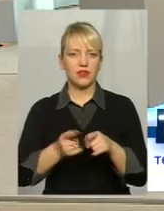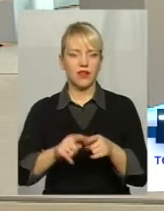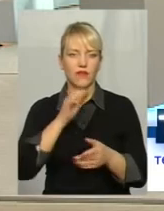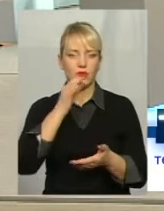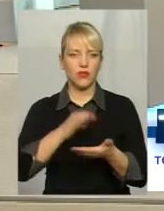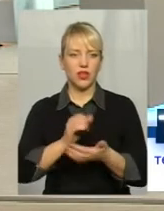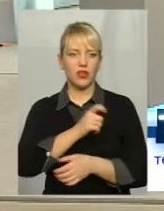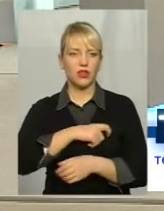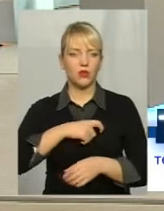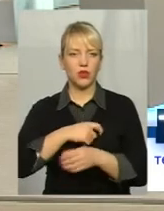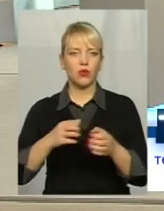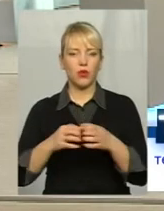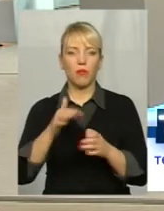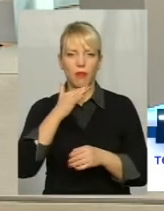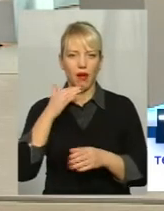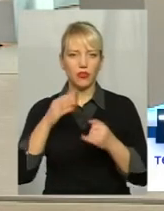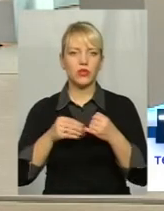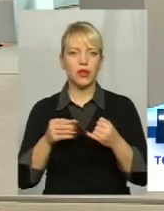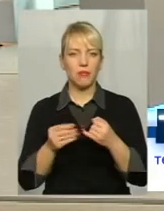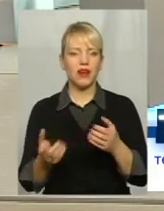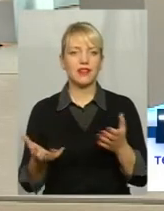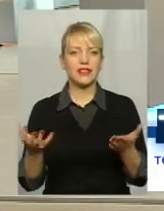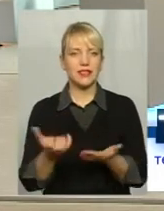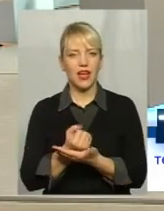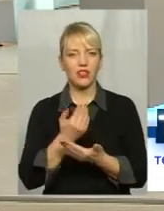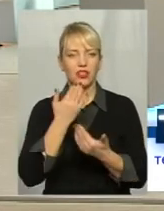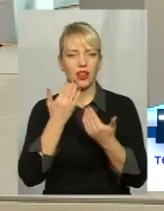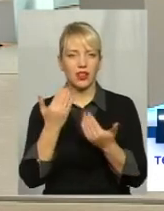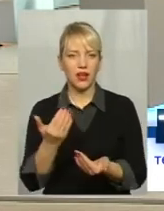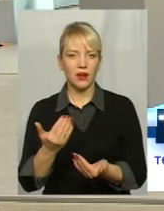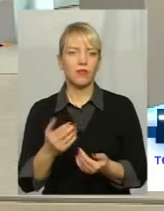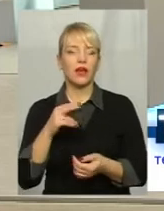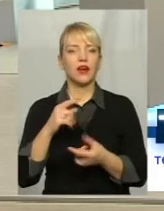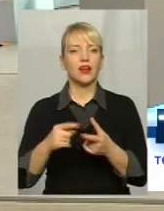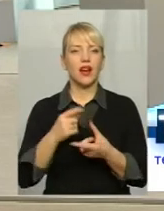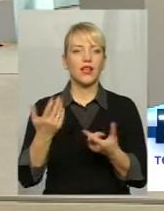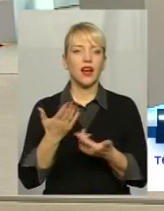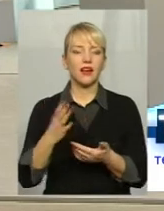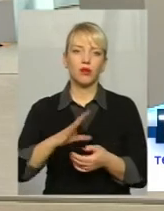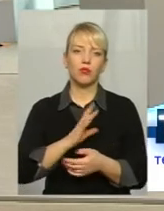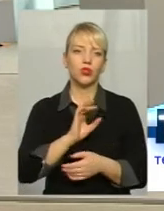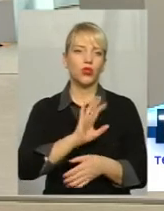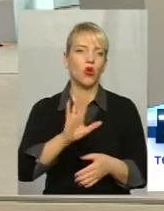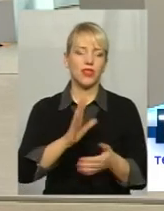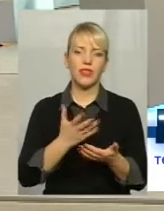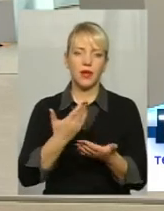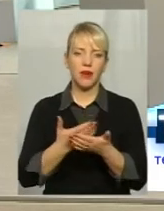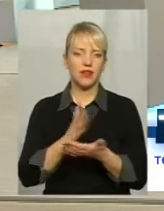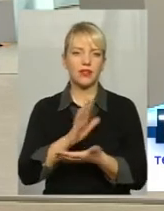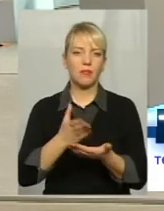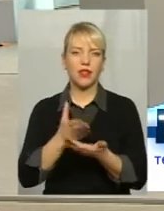і... Багато земель знайшли? Ну, якби знайшли З яких, ну, якби були, але з яких не платилися податки Ці